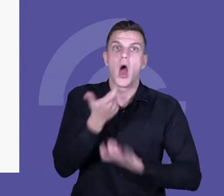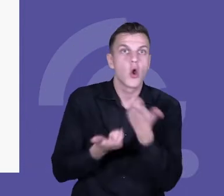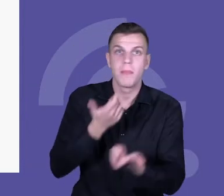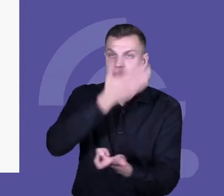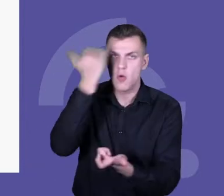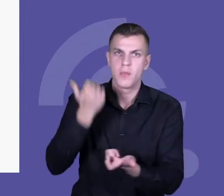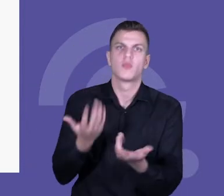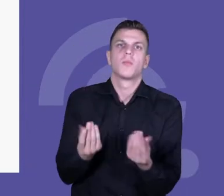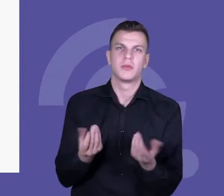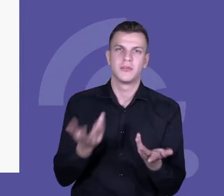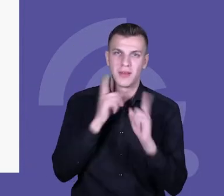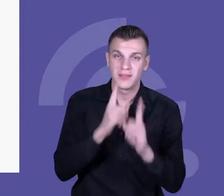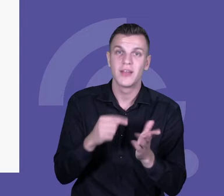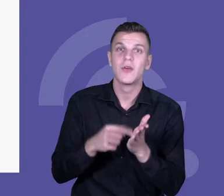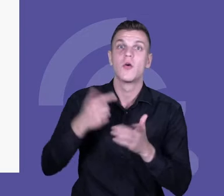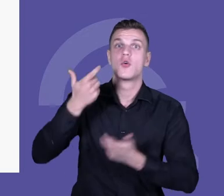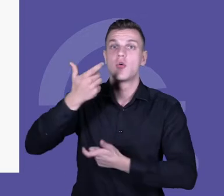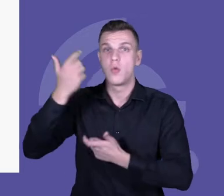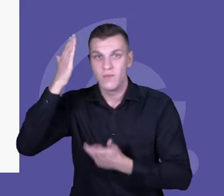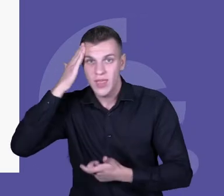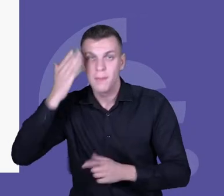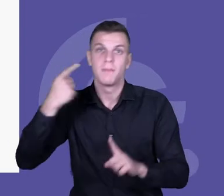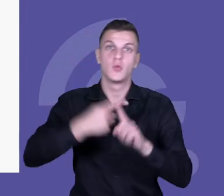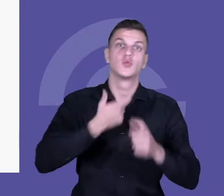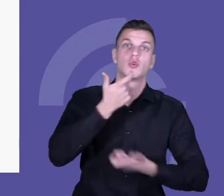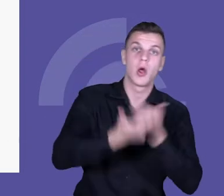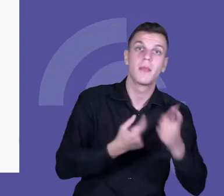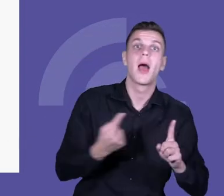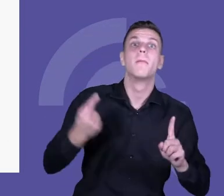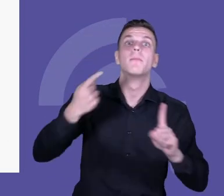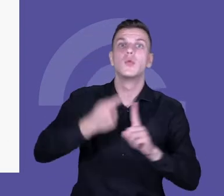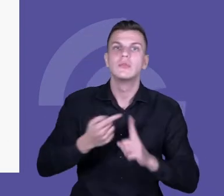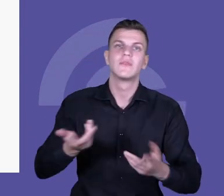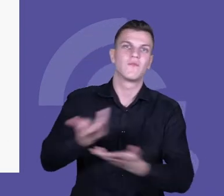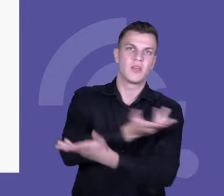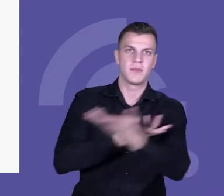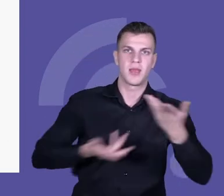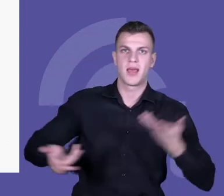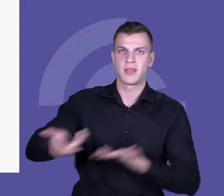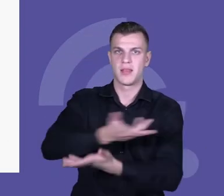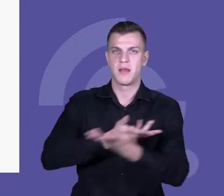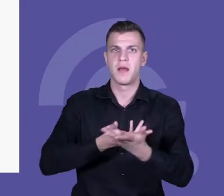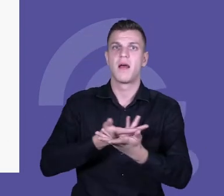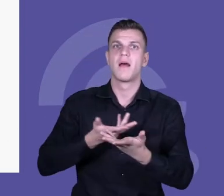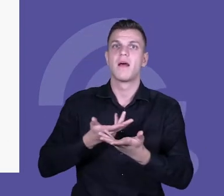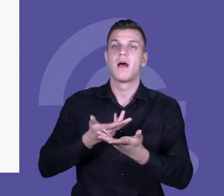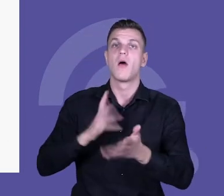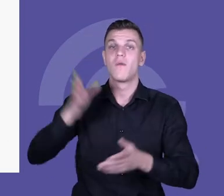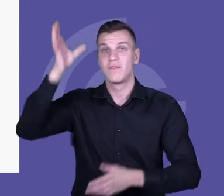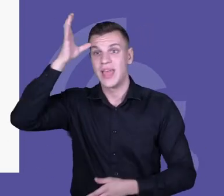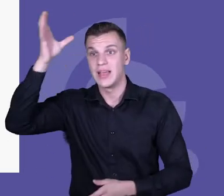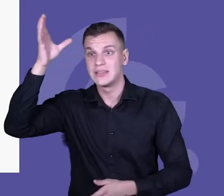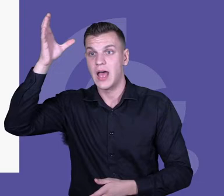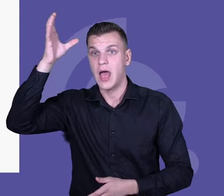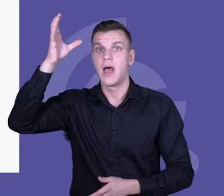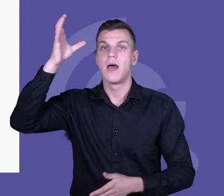interakcję. Więc praktyka, ale też kluczowy element, czyli transfer, umiejętność zastosowania w praktyce, ale też w